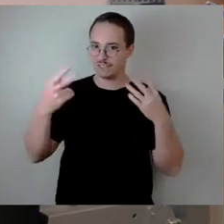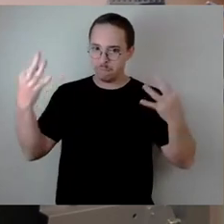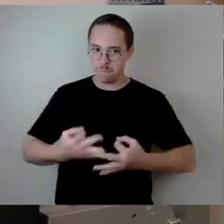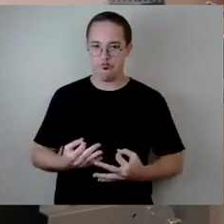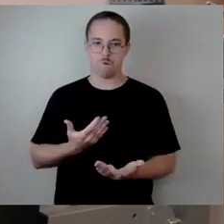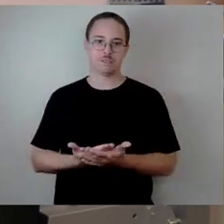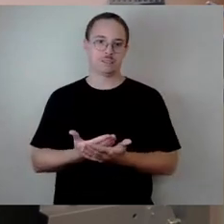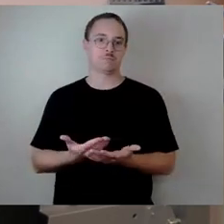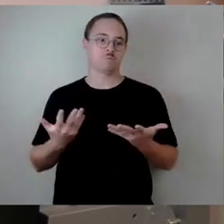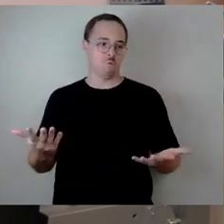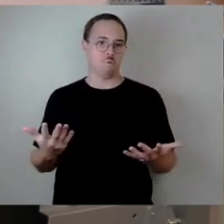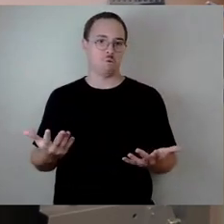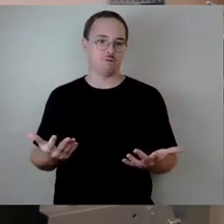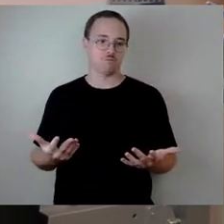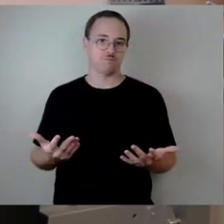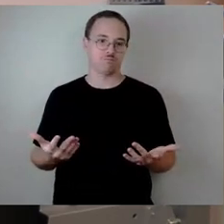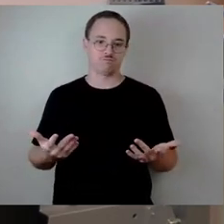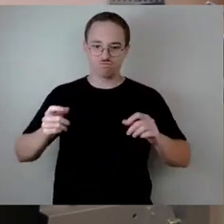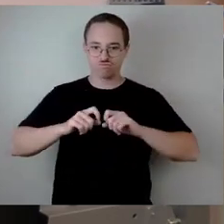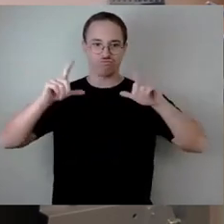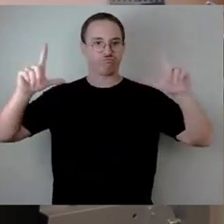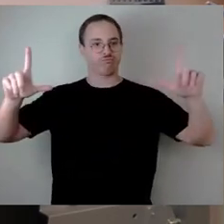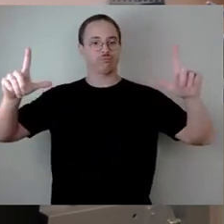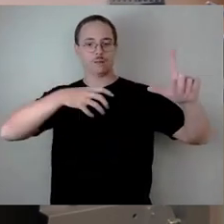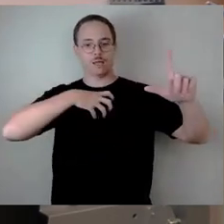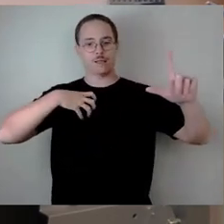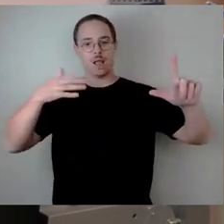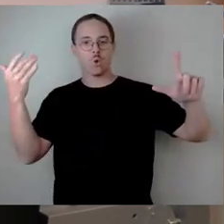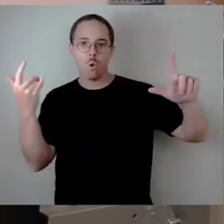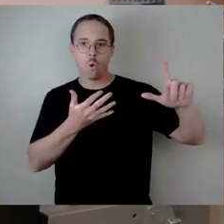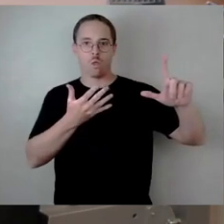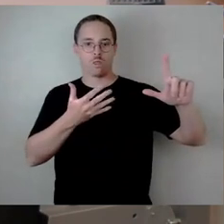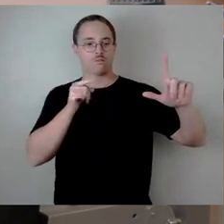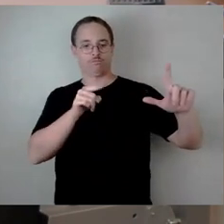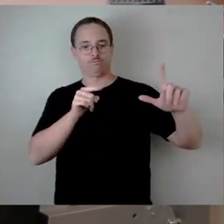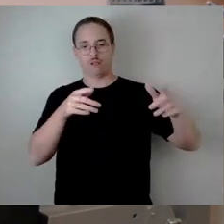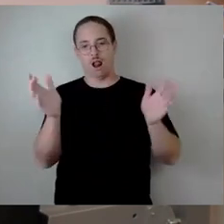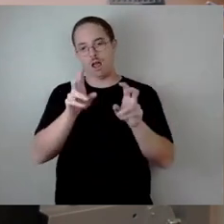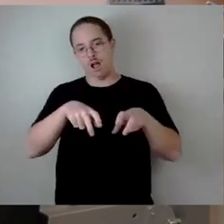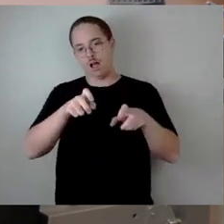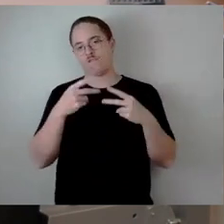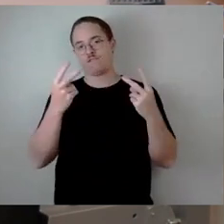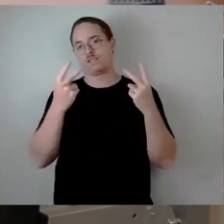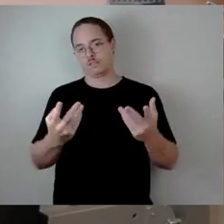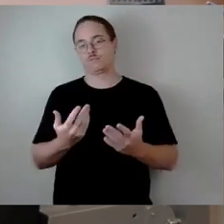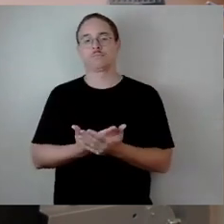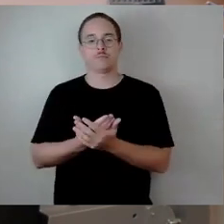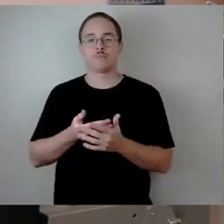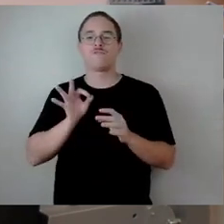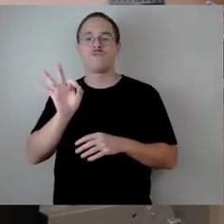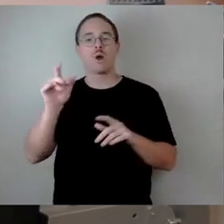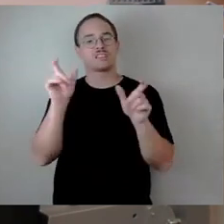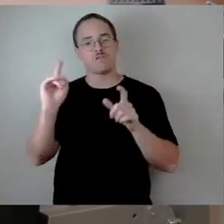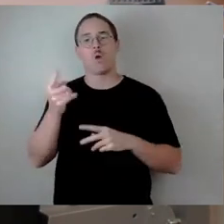es auch ein vorrangiger gesellschaftlicher Zweck, eben solche Kleingartenanlagen zu erhalten, zu fördern